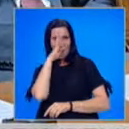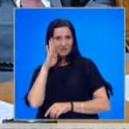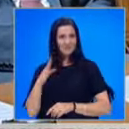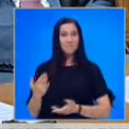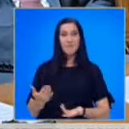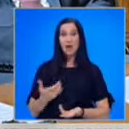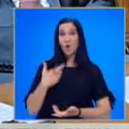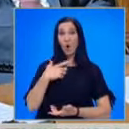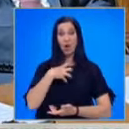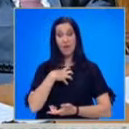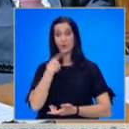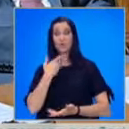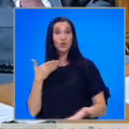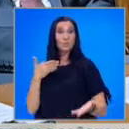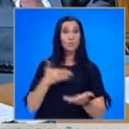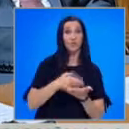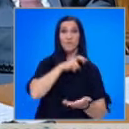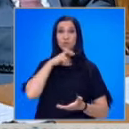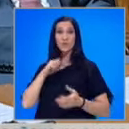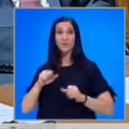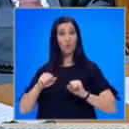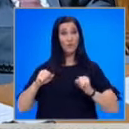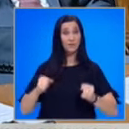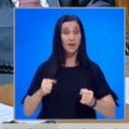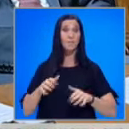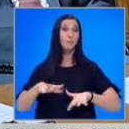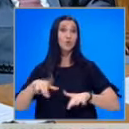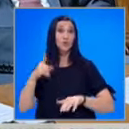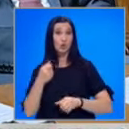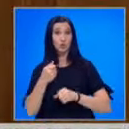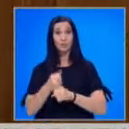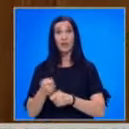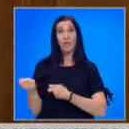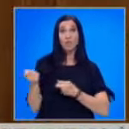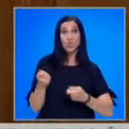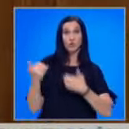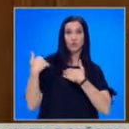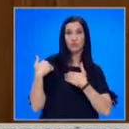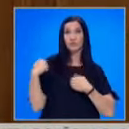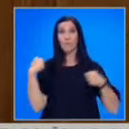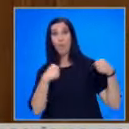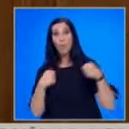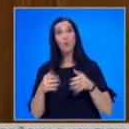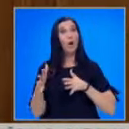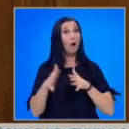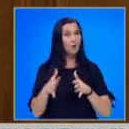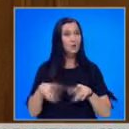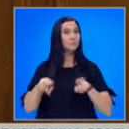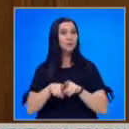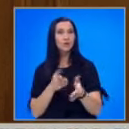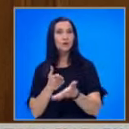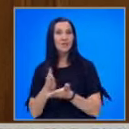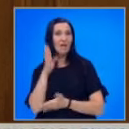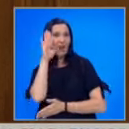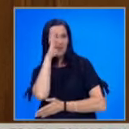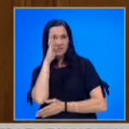да говорят против полицейското насилие при положение, че едина депутатите им носи отговорност за боя върху хората. По същия начин